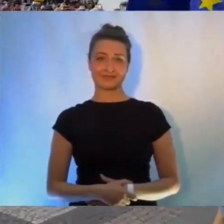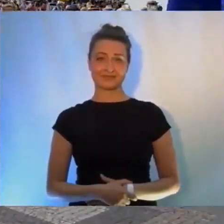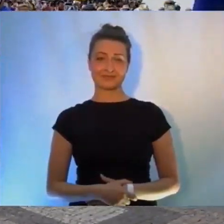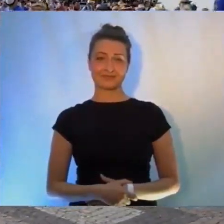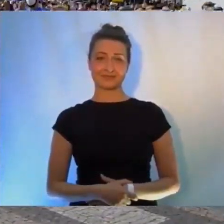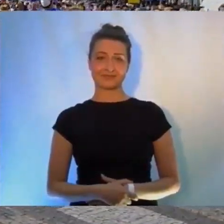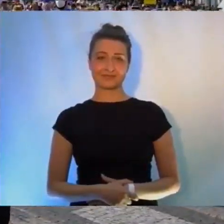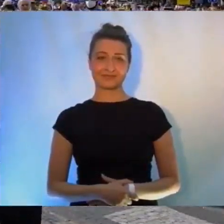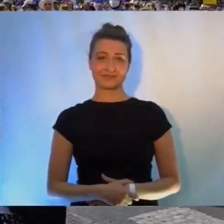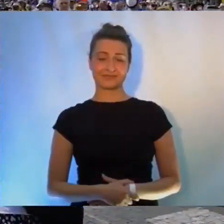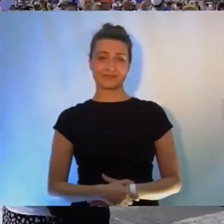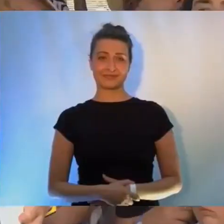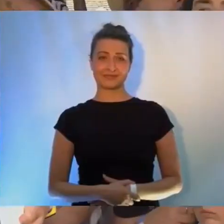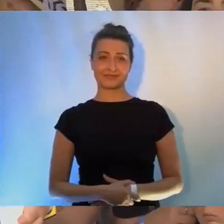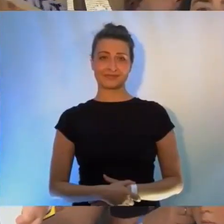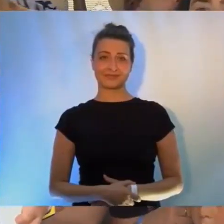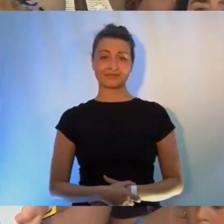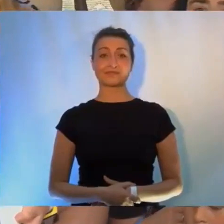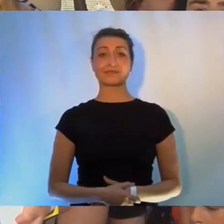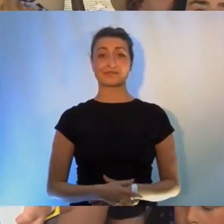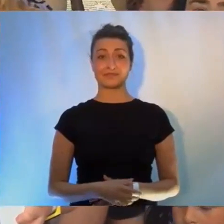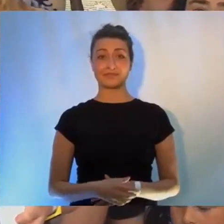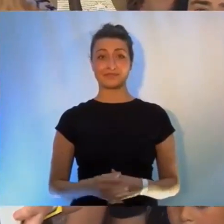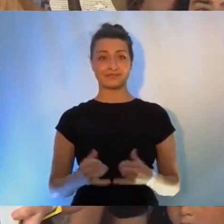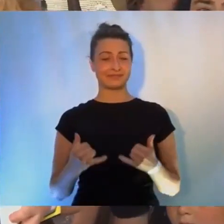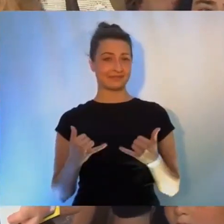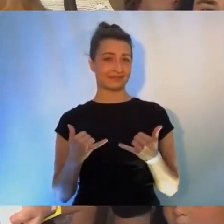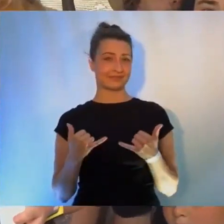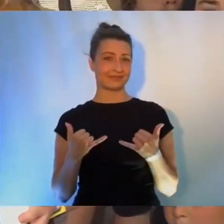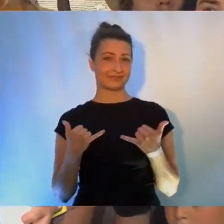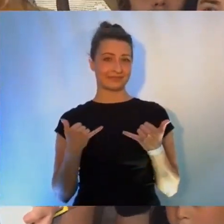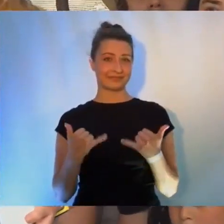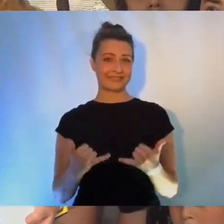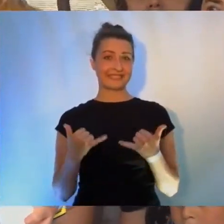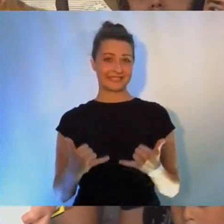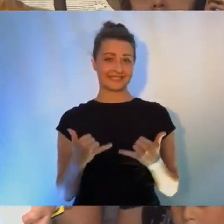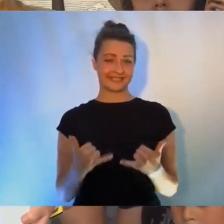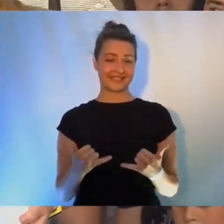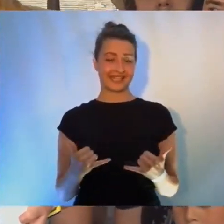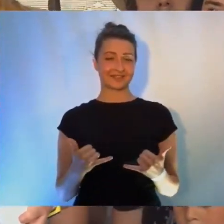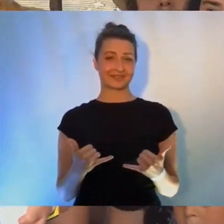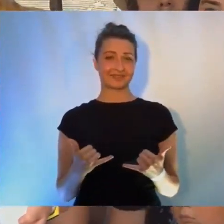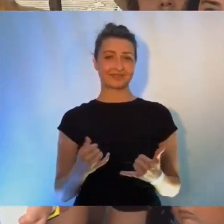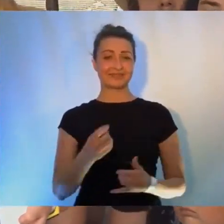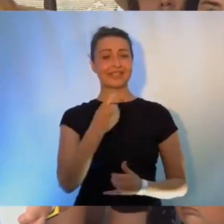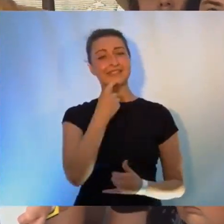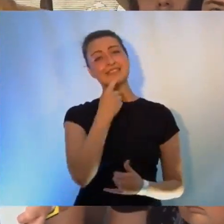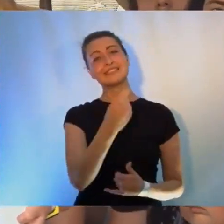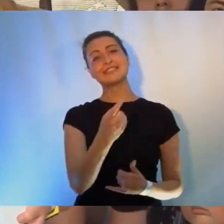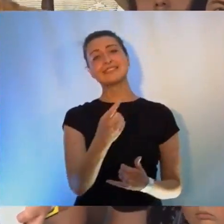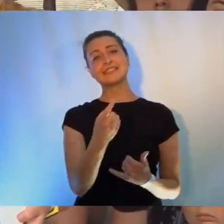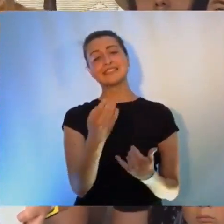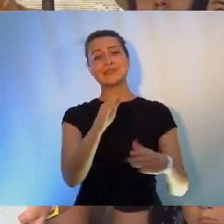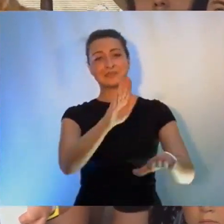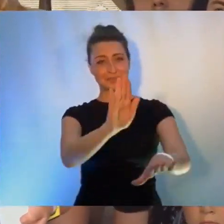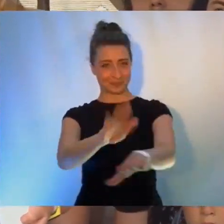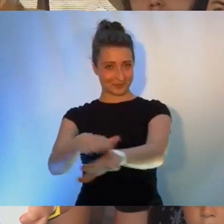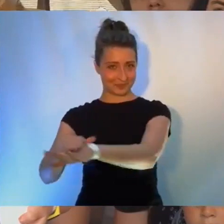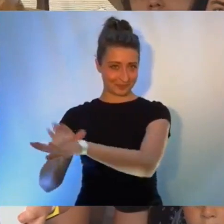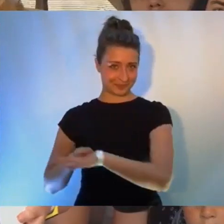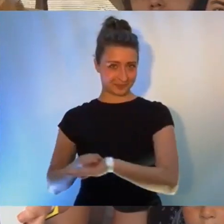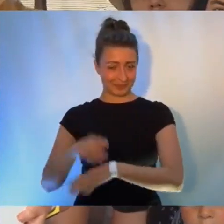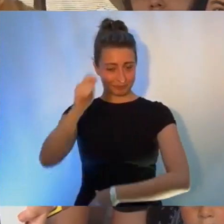A než předám slovo svým milým, tak bych chtěla říct, že se vám velmi